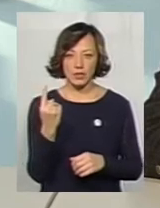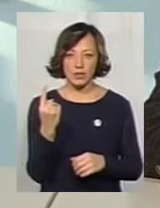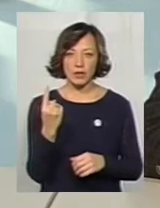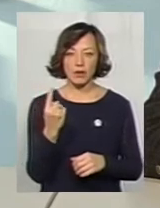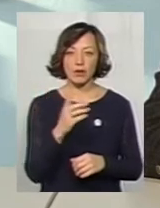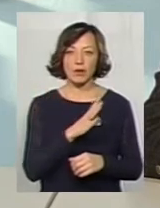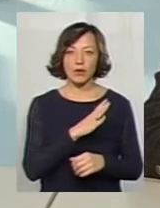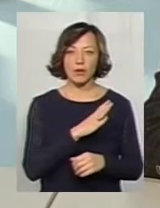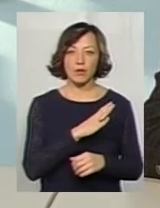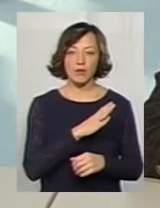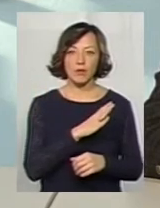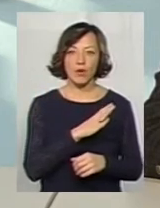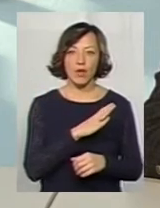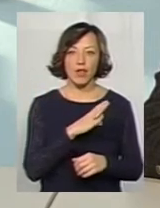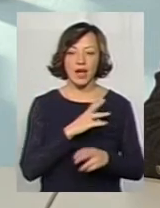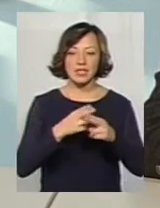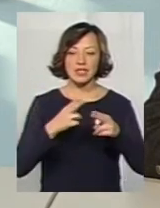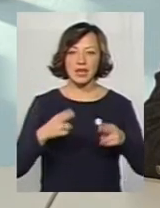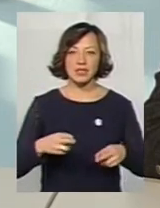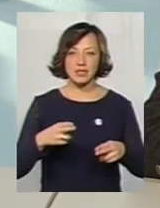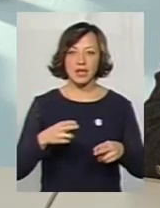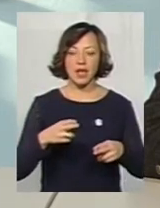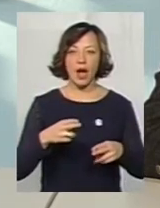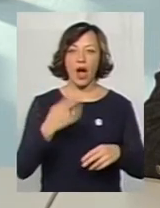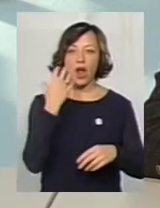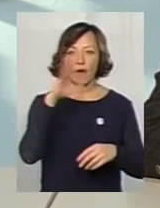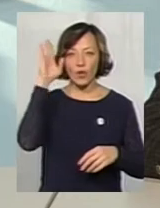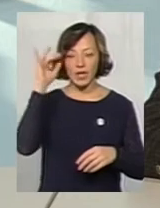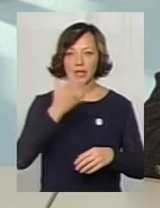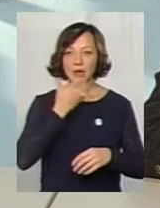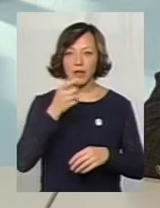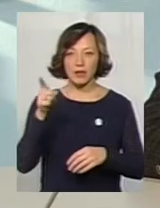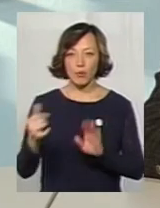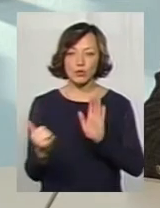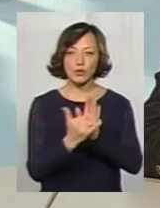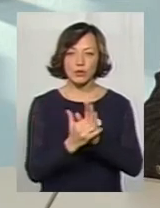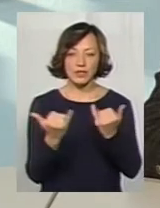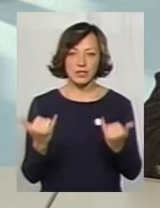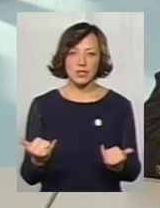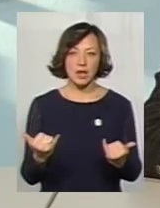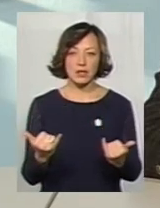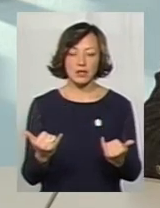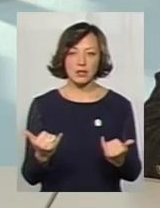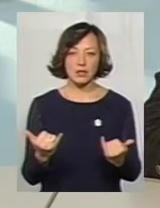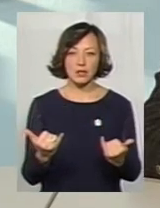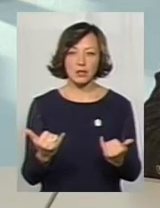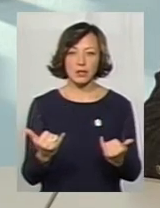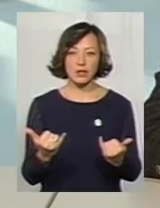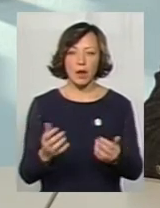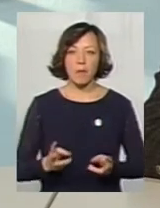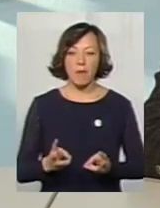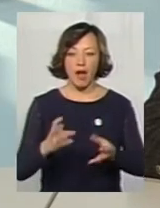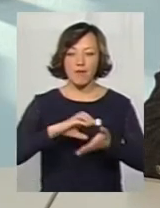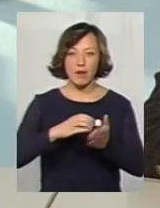на станції гарячої води та тепла. А ми тепер там поставили альтернативне паливо,